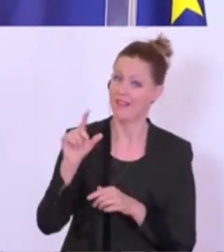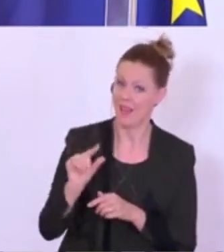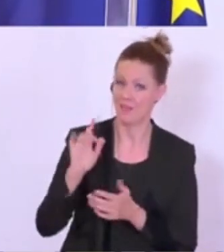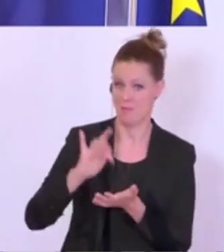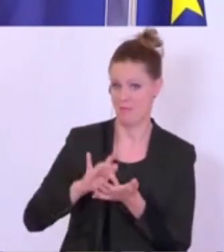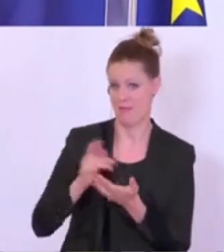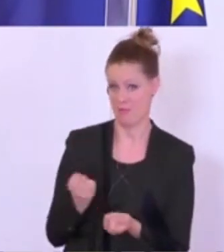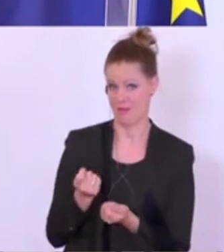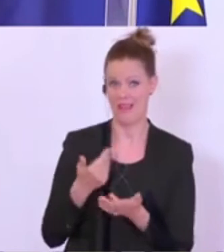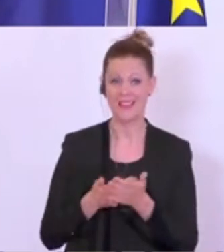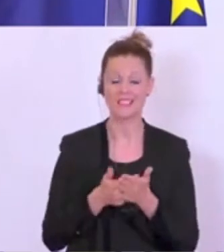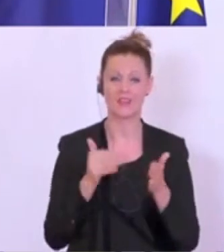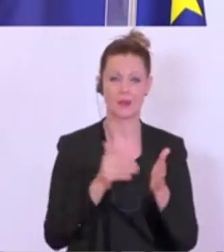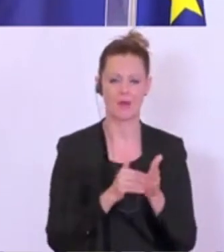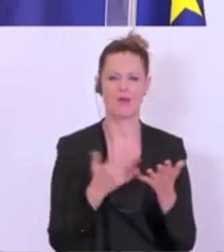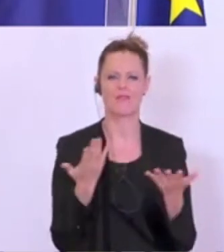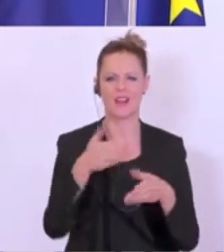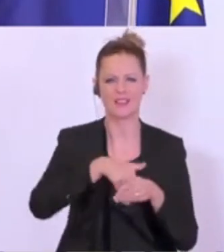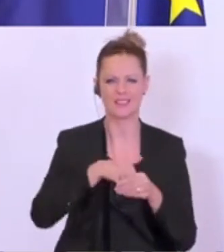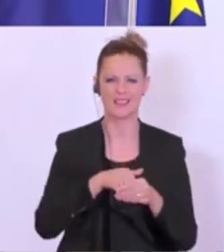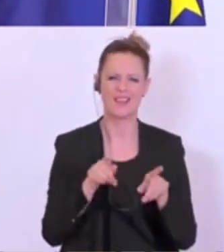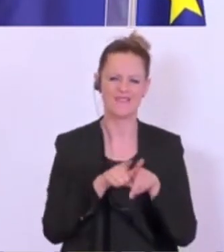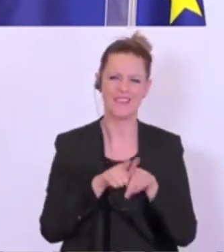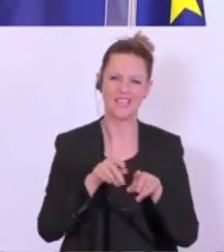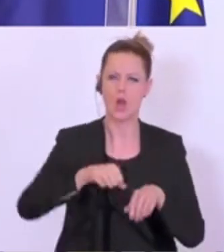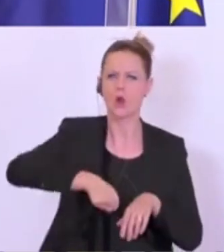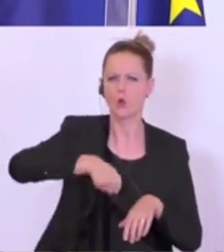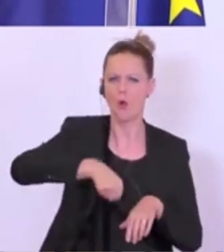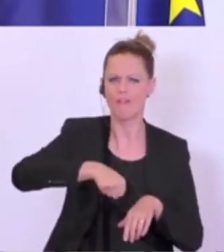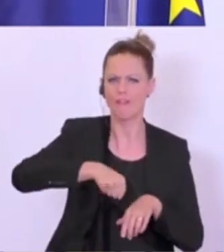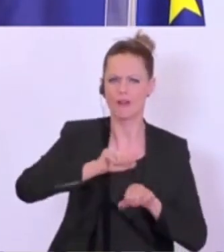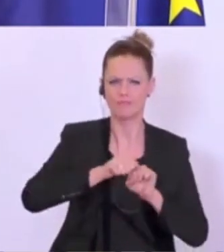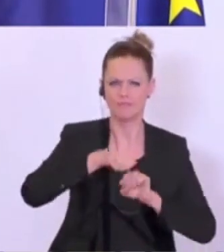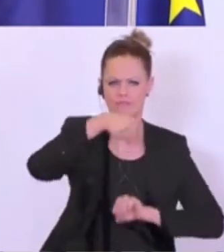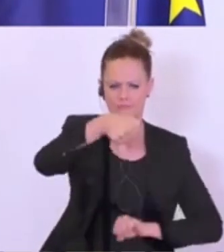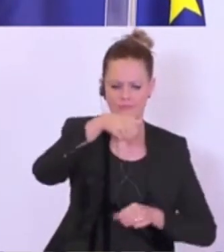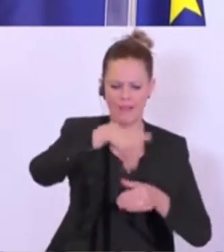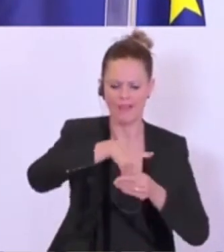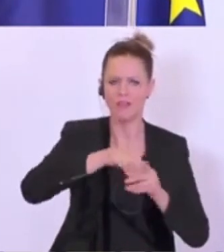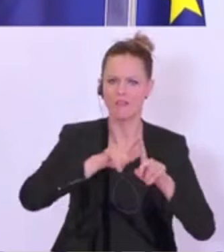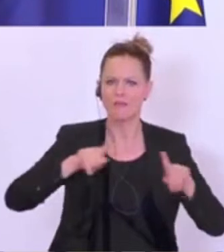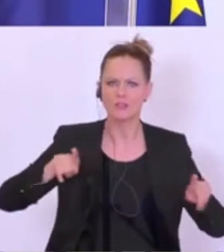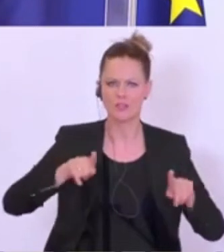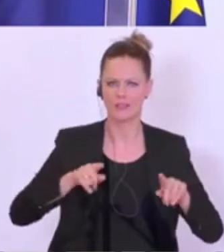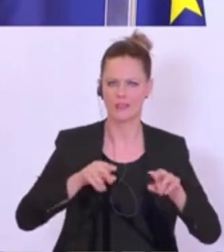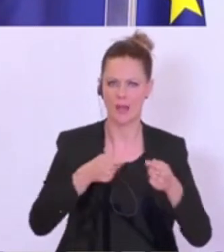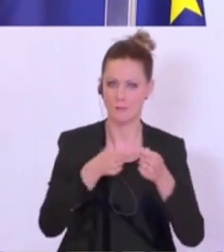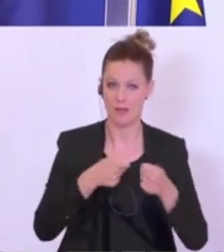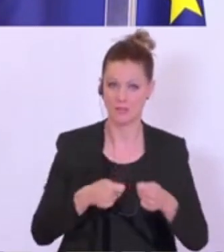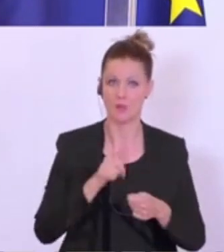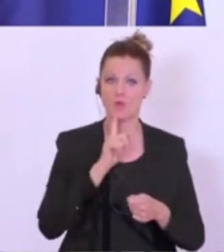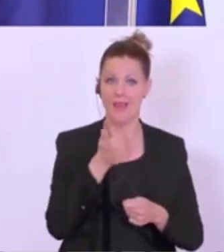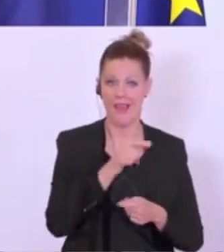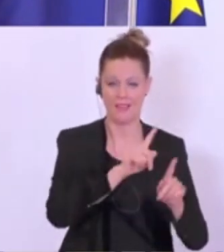Und darum braucht es hier eine Art Koffer für verschiedenste Maßnahmen und es wird hier keine einzelne Stelle